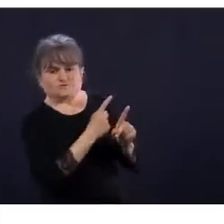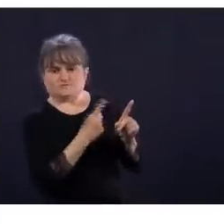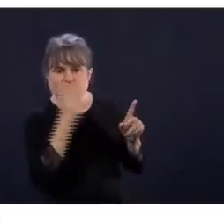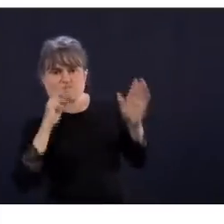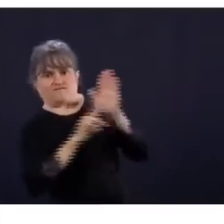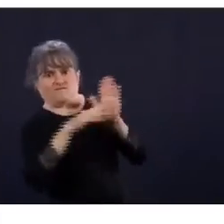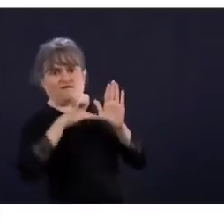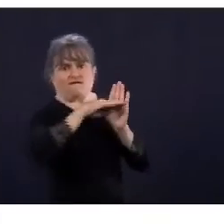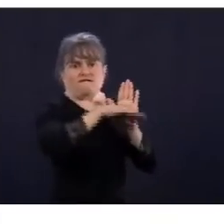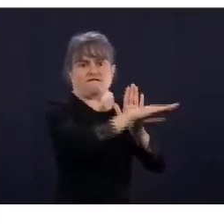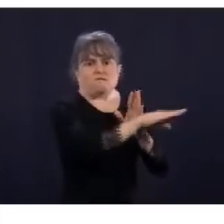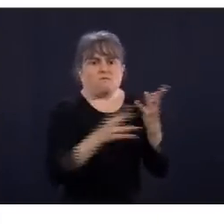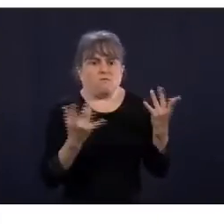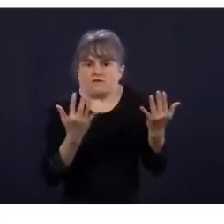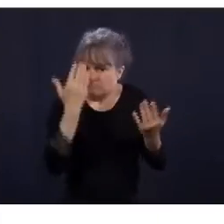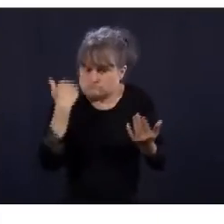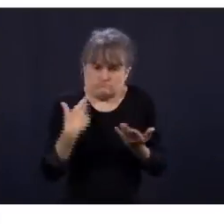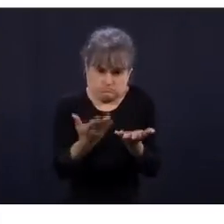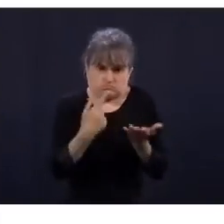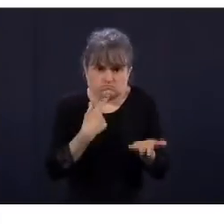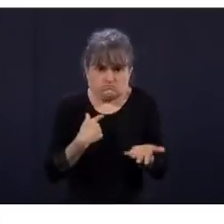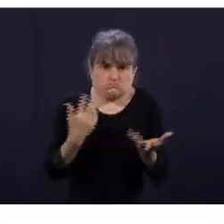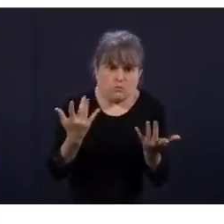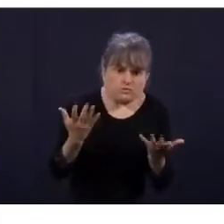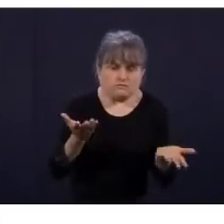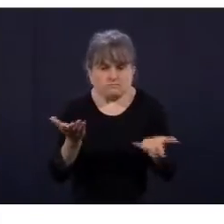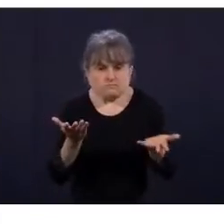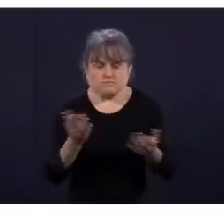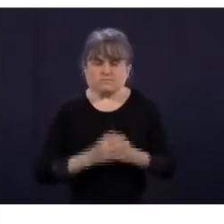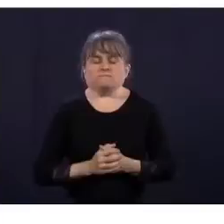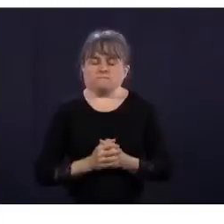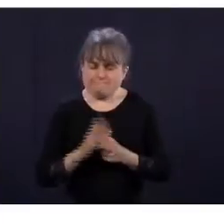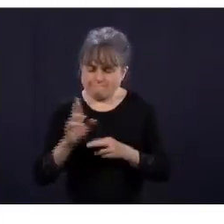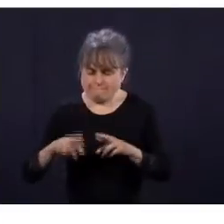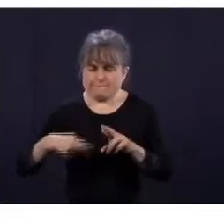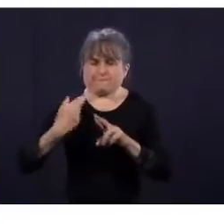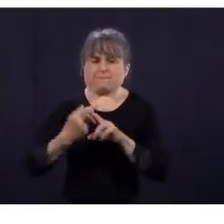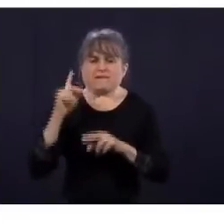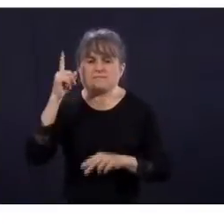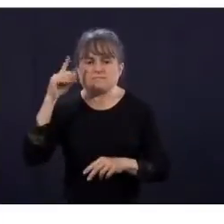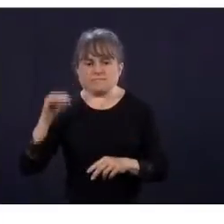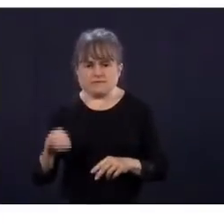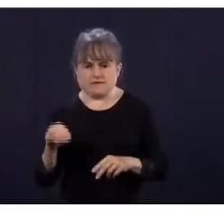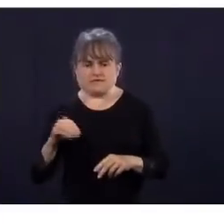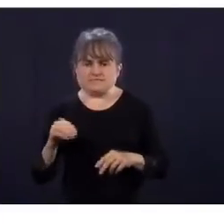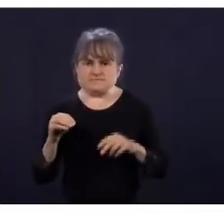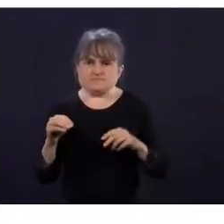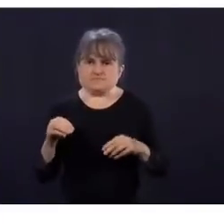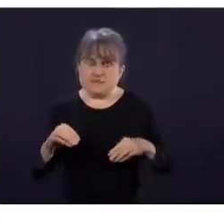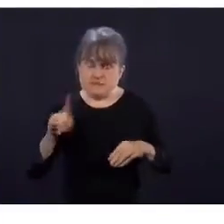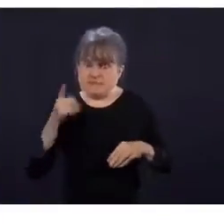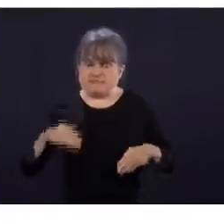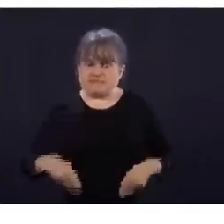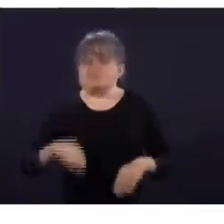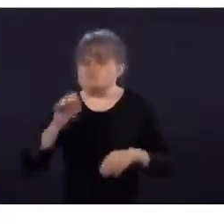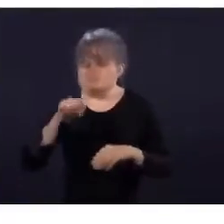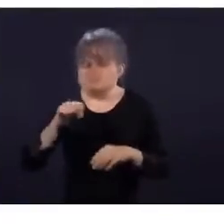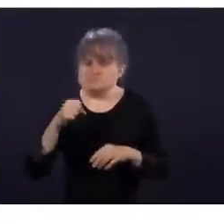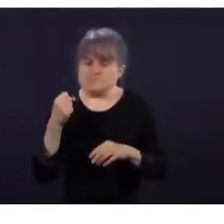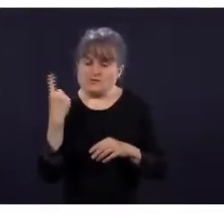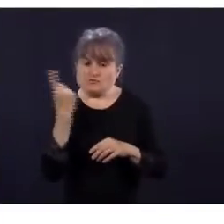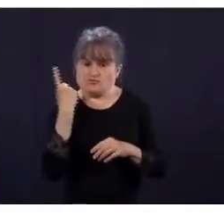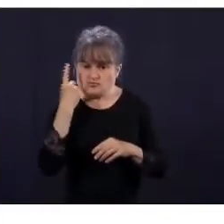peut-être ça peut aussi compléter la réponse à la question de M. Laforest, c'est de dire, à Montréal, la situation est